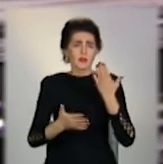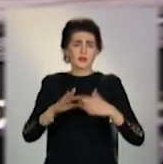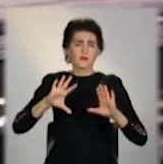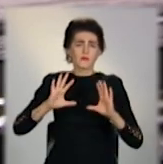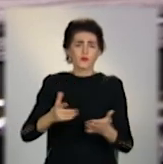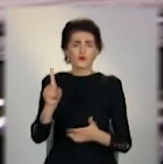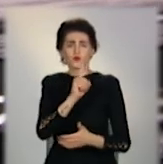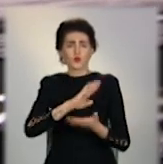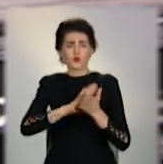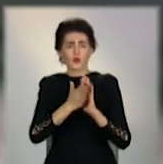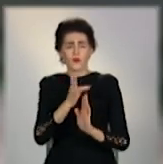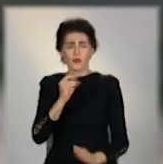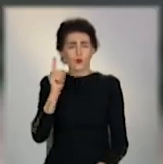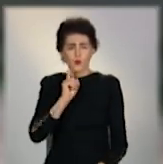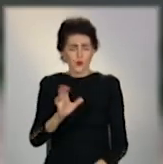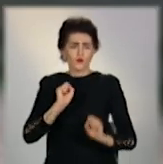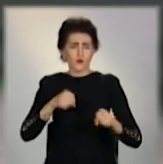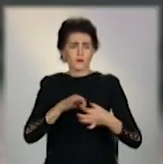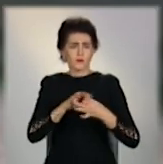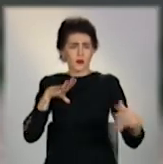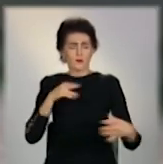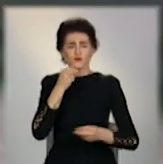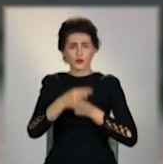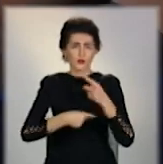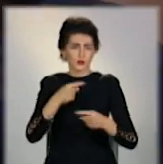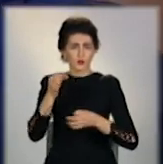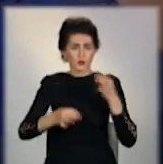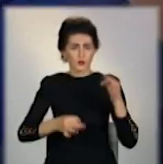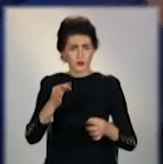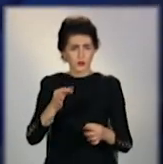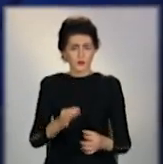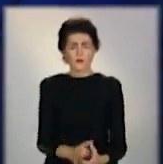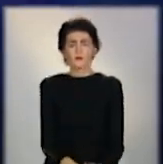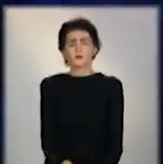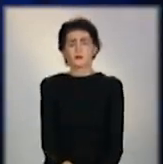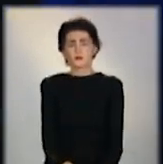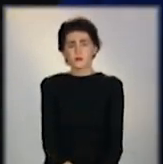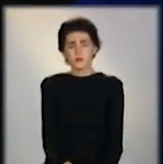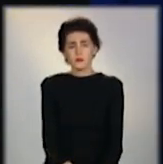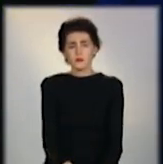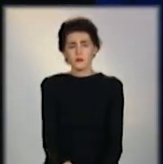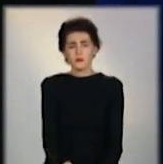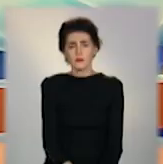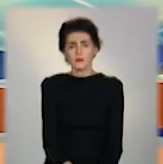є невигідні умови, то можна його розірвати через суд. Анна Мальцева, Кирило Піхно, телеканал «Донбас».